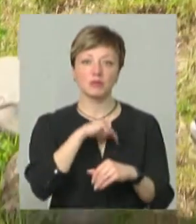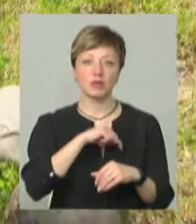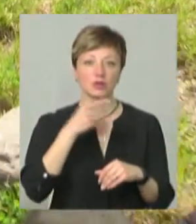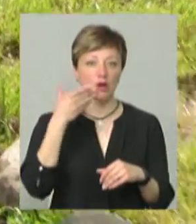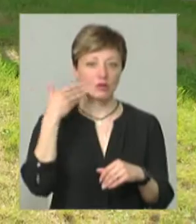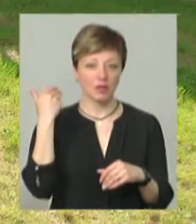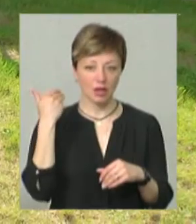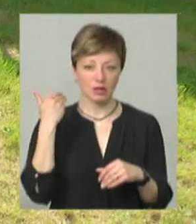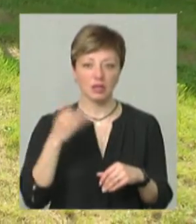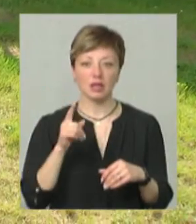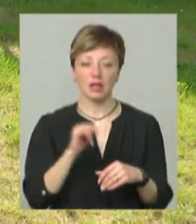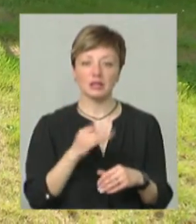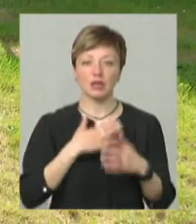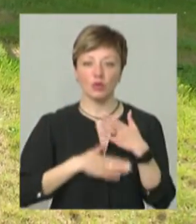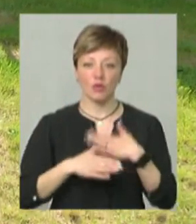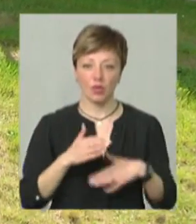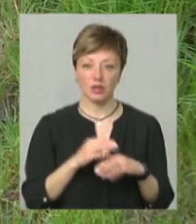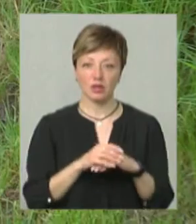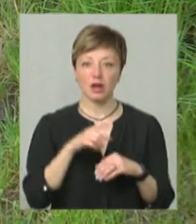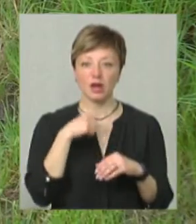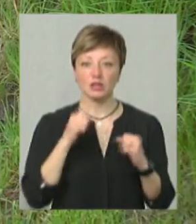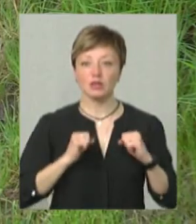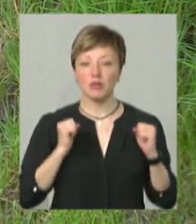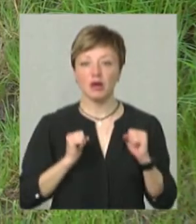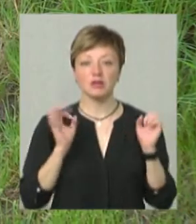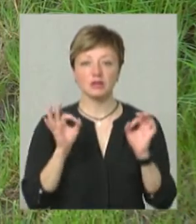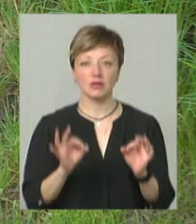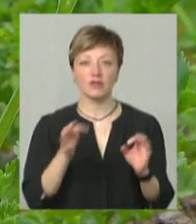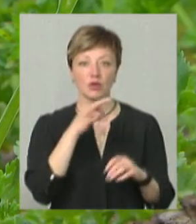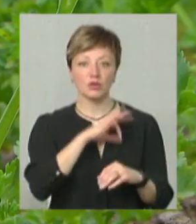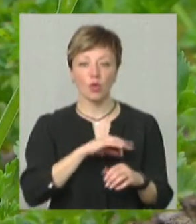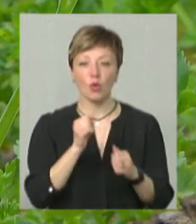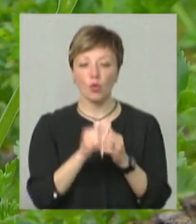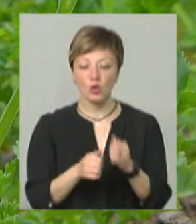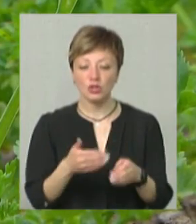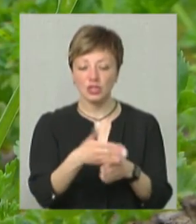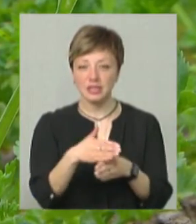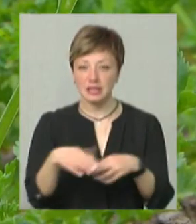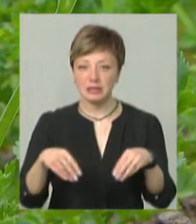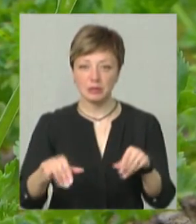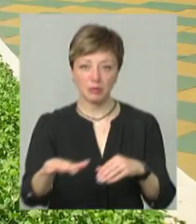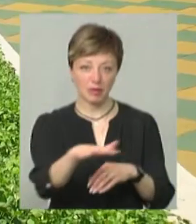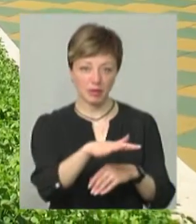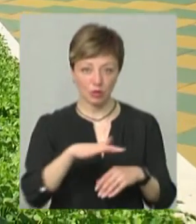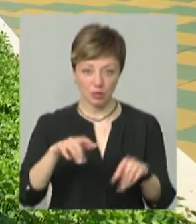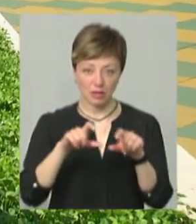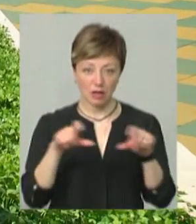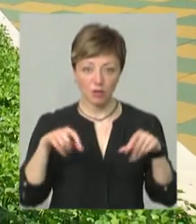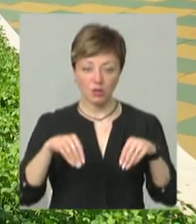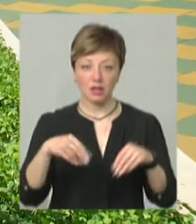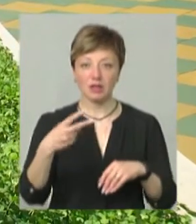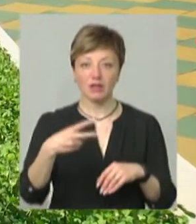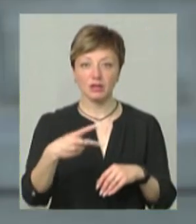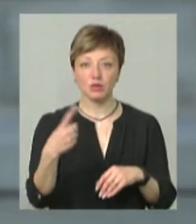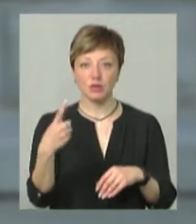розвантаження та моральне задоволення. Каже, намагаються раціонально використати кожен клаптик землі. На території закладу вже посадили 21